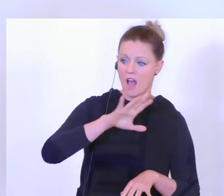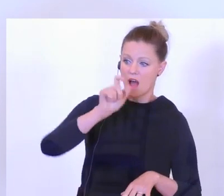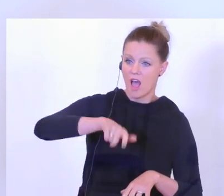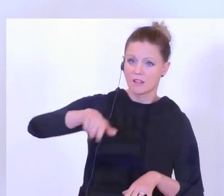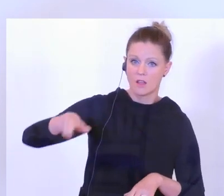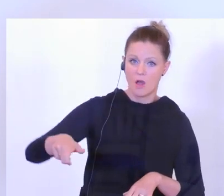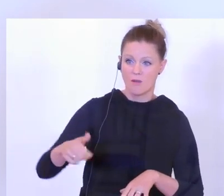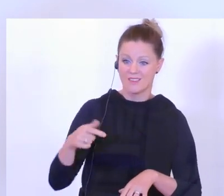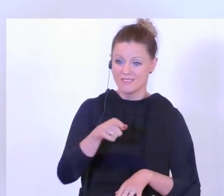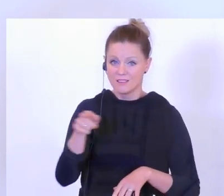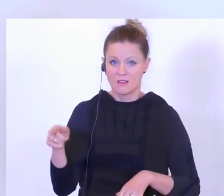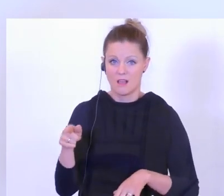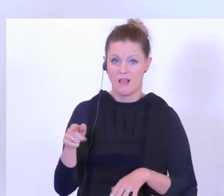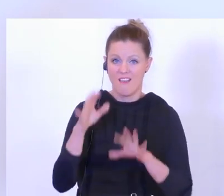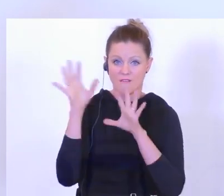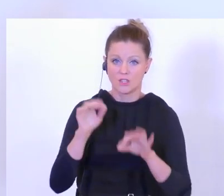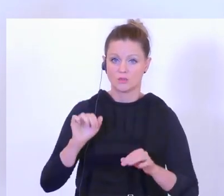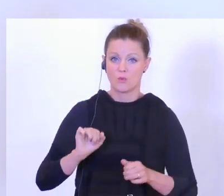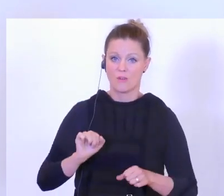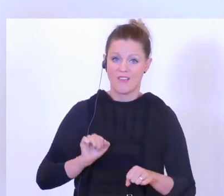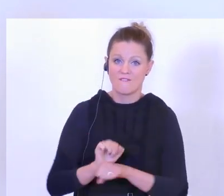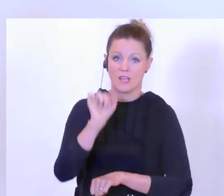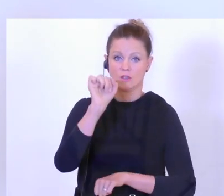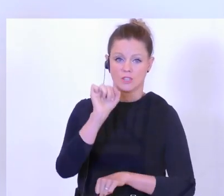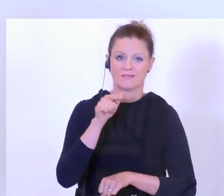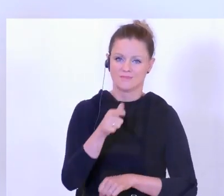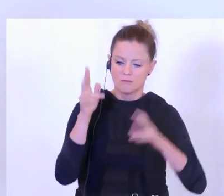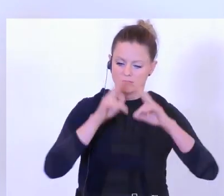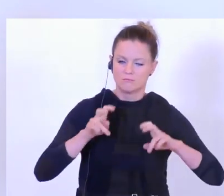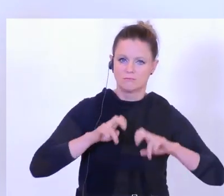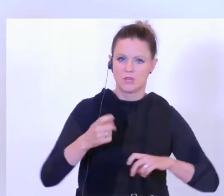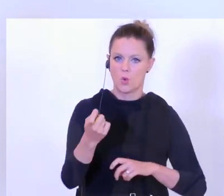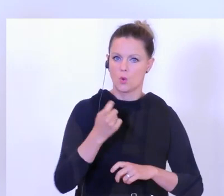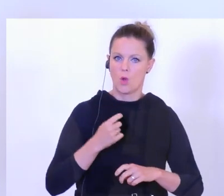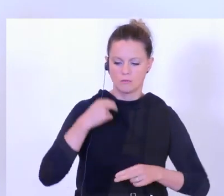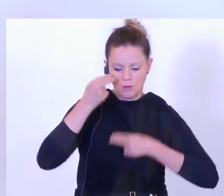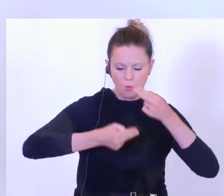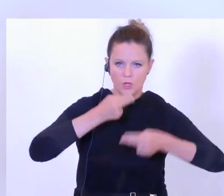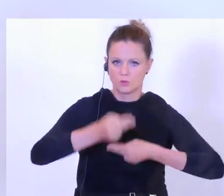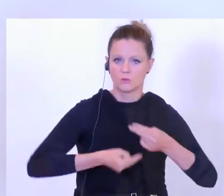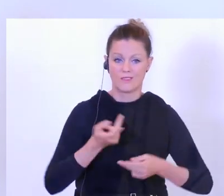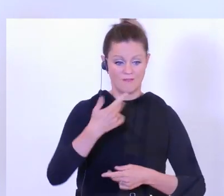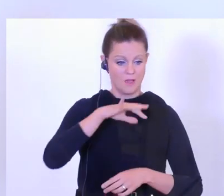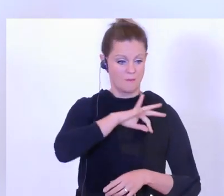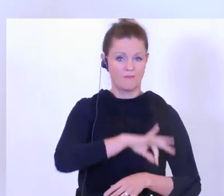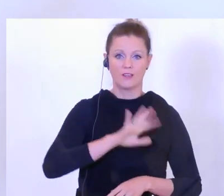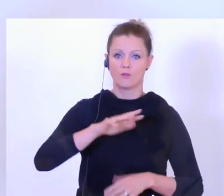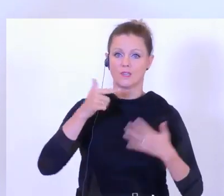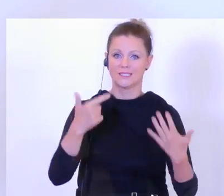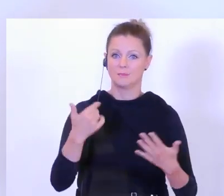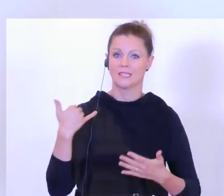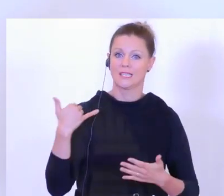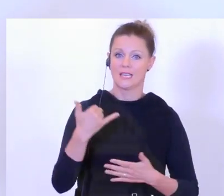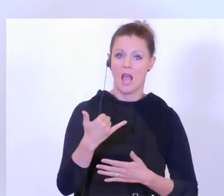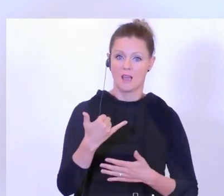Widerstand zu leisten? All das wird in einer breiten Studie untersucht werden. Und darüber hinaus verpflichtet uns das Gedenken 75 Jahre nach